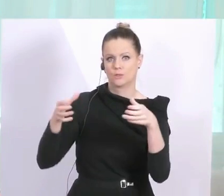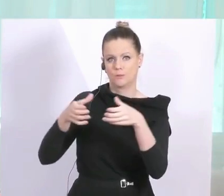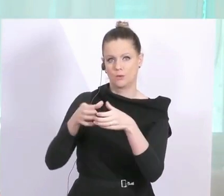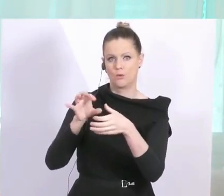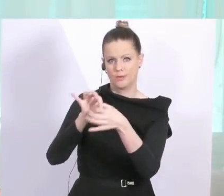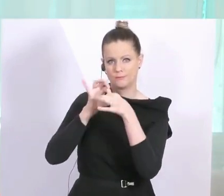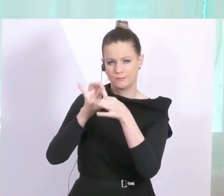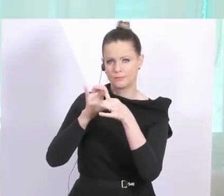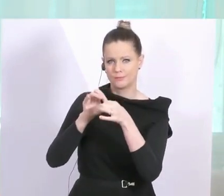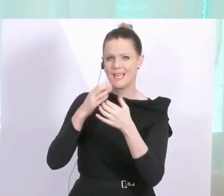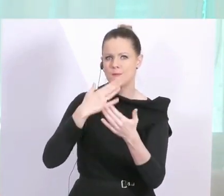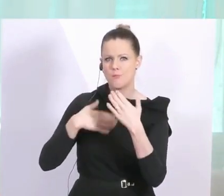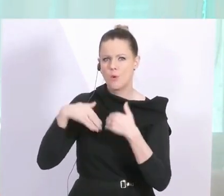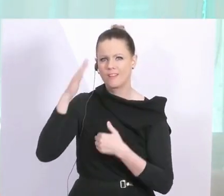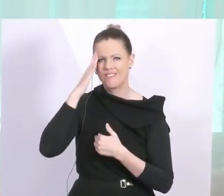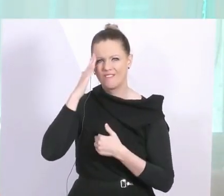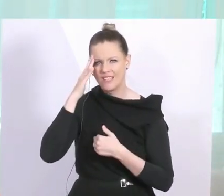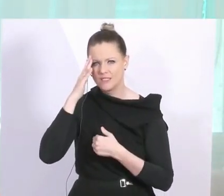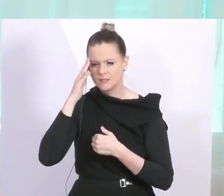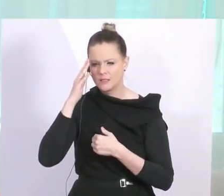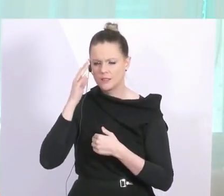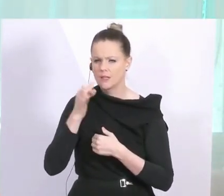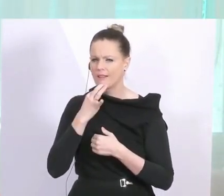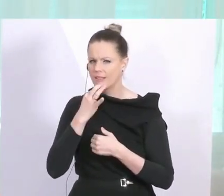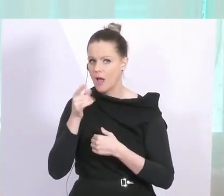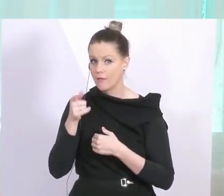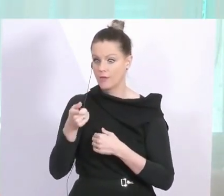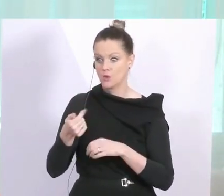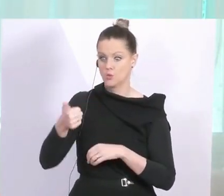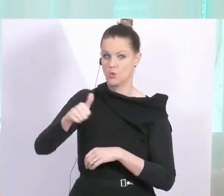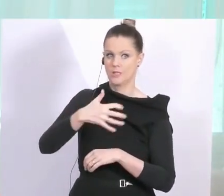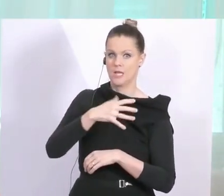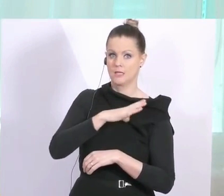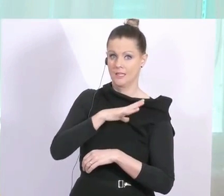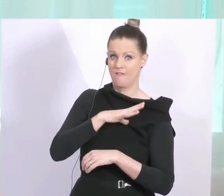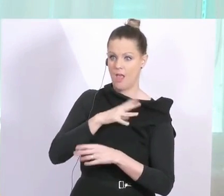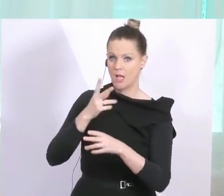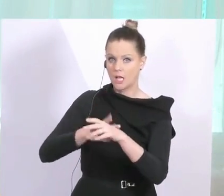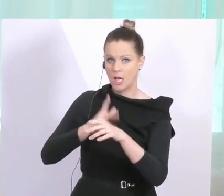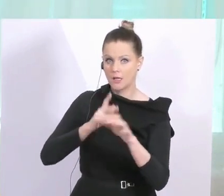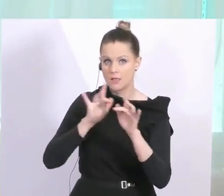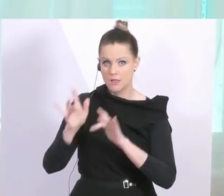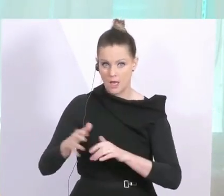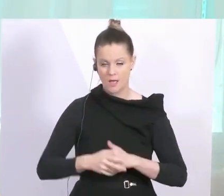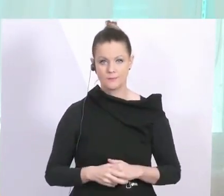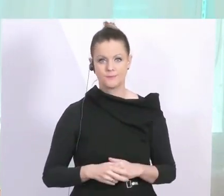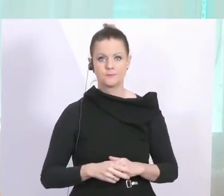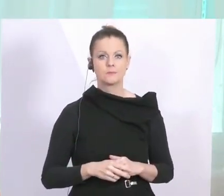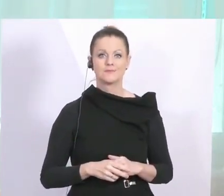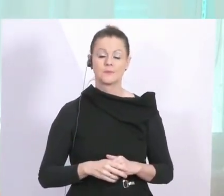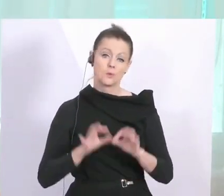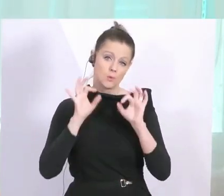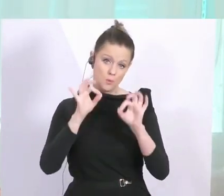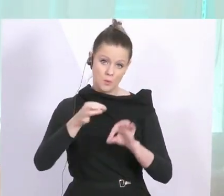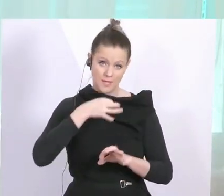machen wollen, ob es hier eine zusätzliche Gefährdung und zusätzliche Erkrankungen gibt. Und die gute